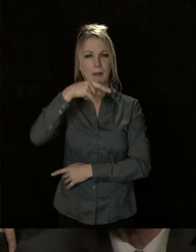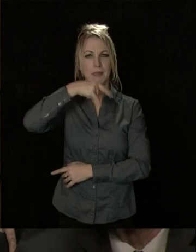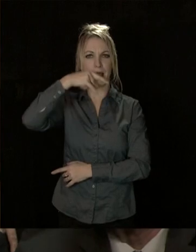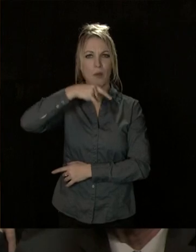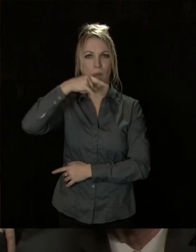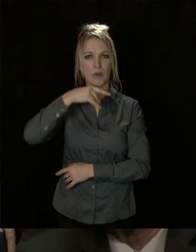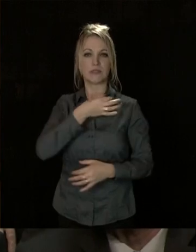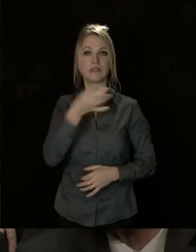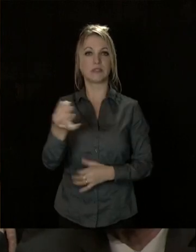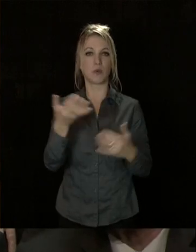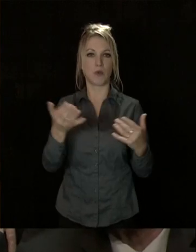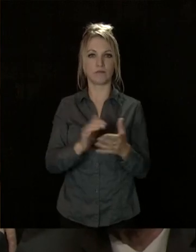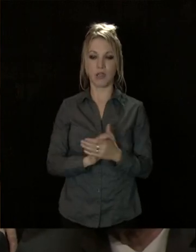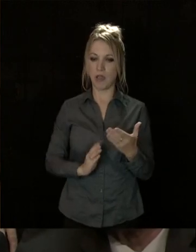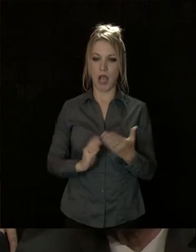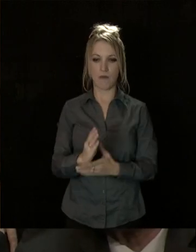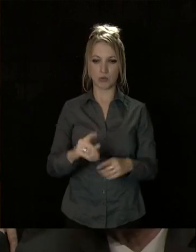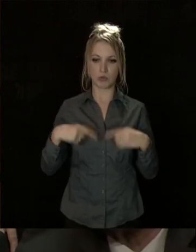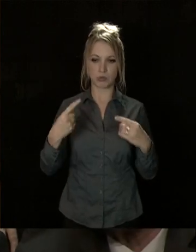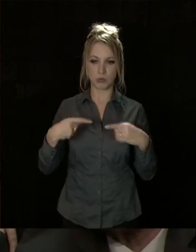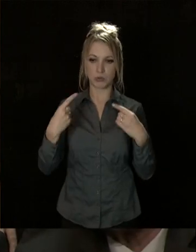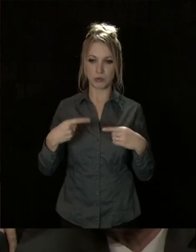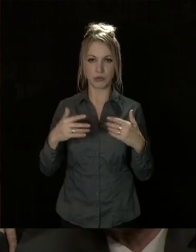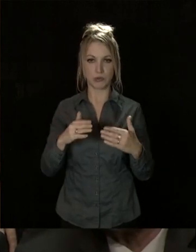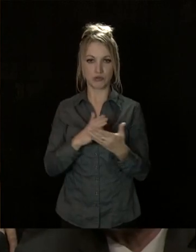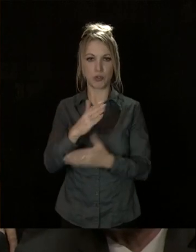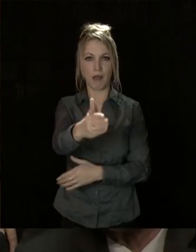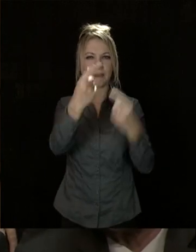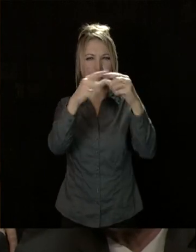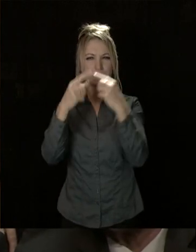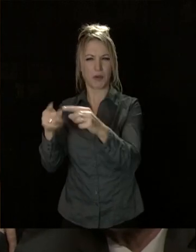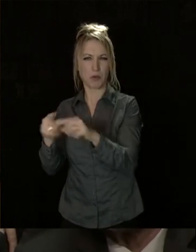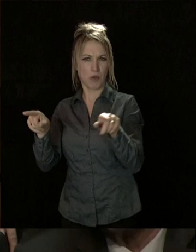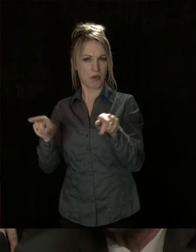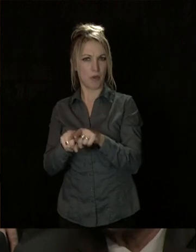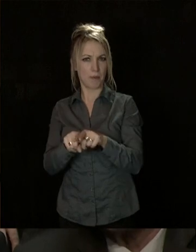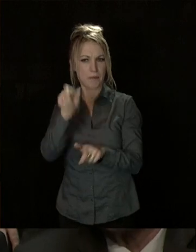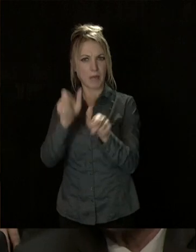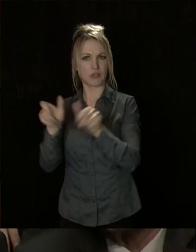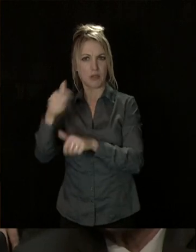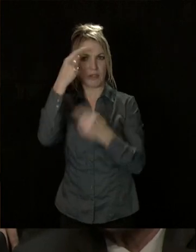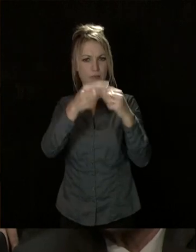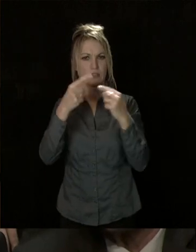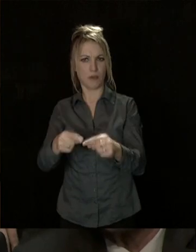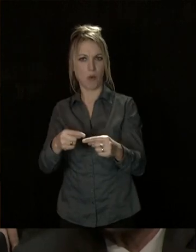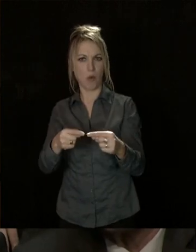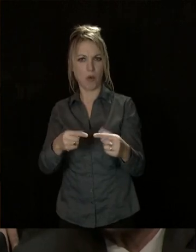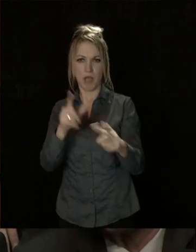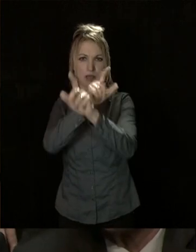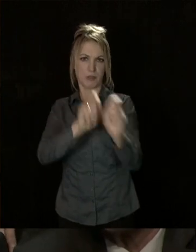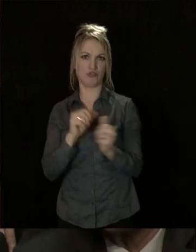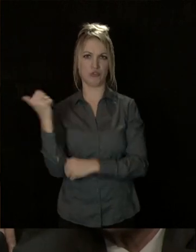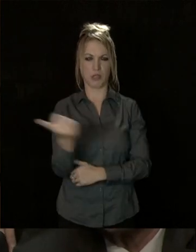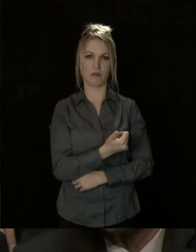j'avancerai sans jamais me lasser sur le chemin du pluralisme qui est la confrontation des différences mais dans le respect d